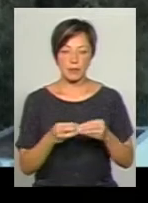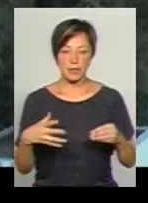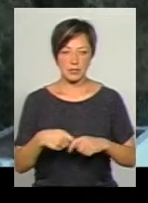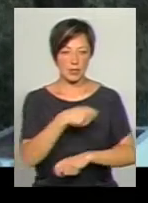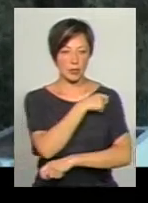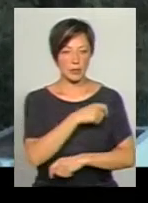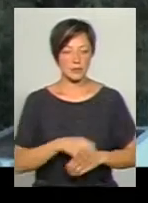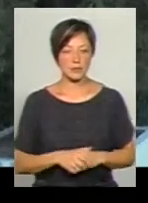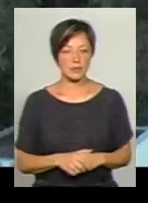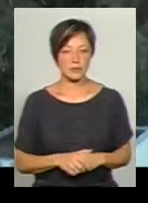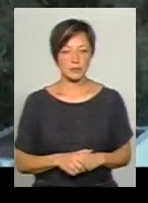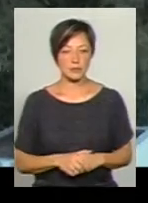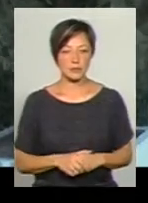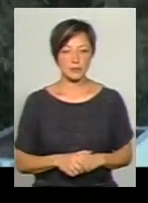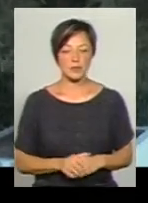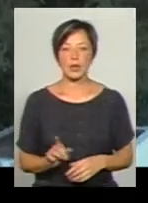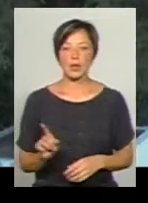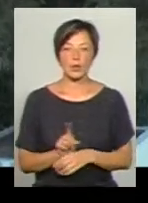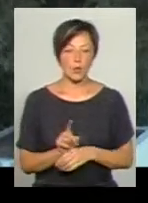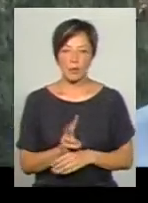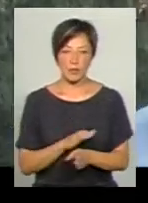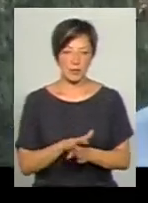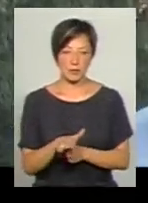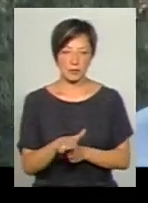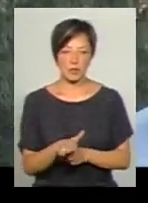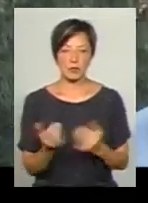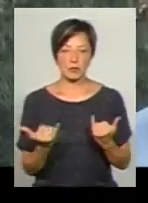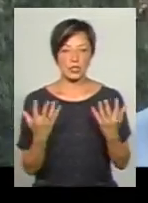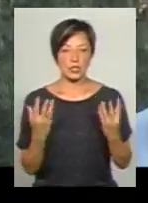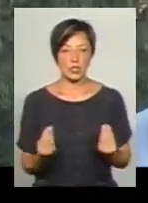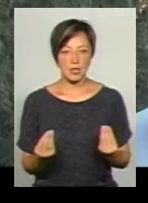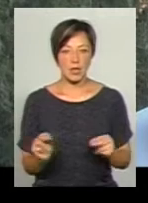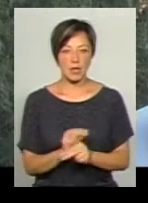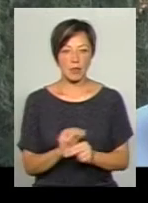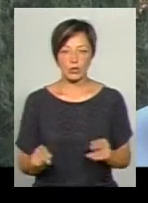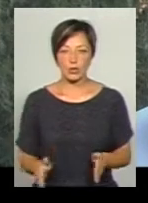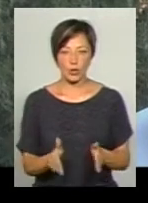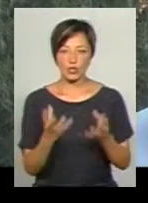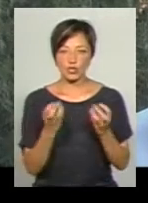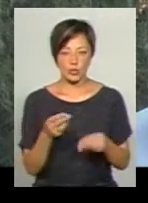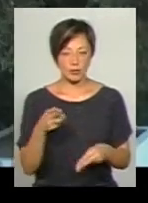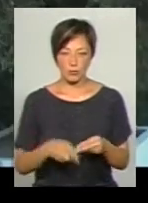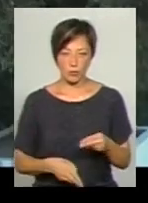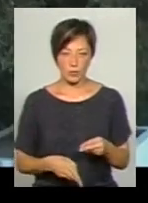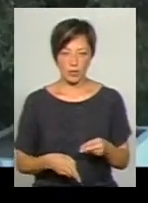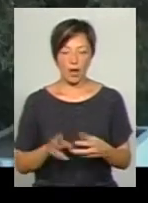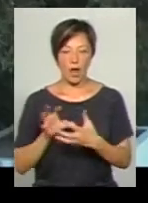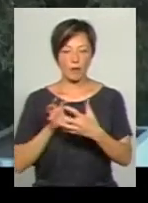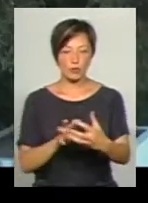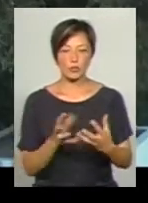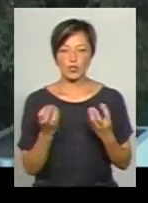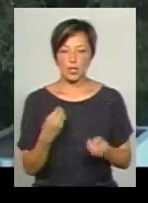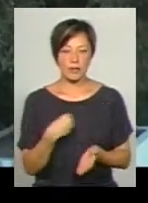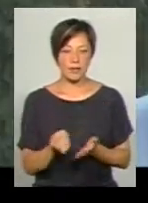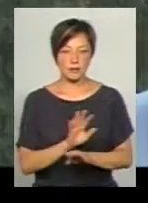кілометрів. Тобто, норми не дотримані. На сьогоднішній ремонт дорог ще не зроблений, автобуси ще не